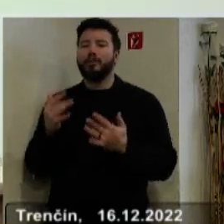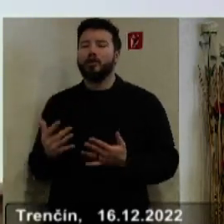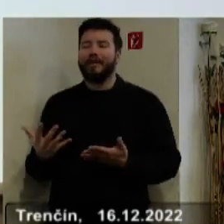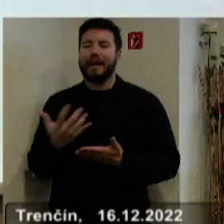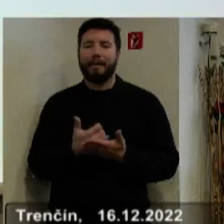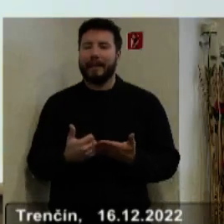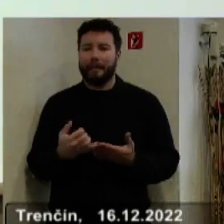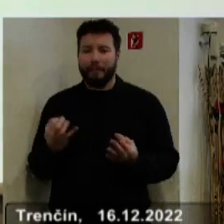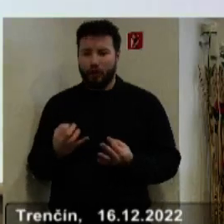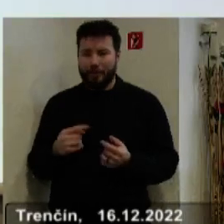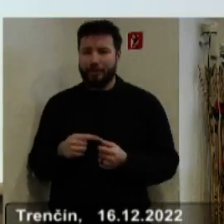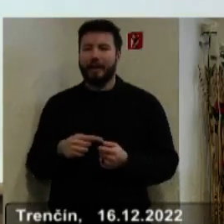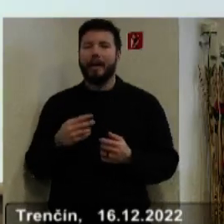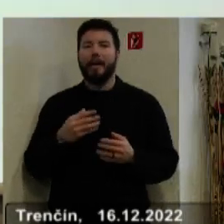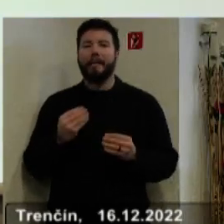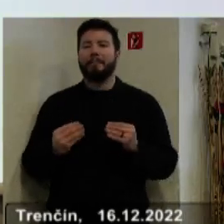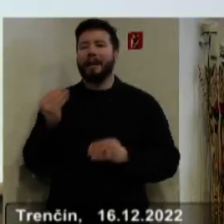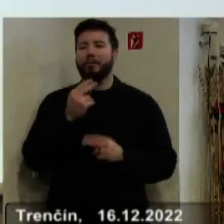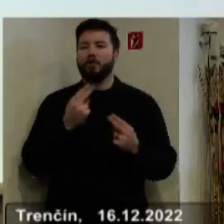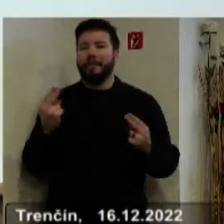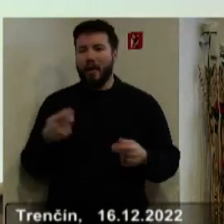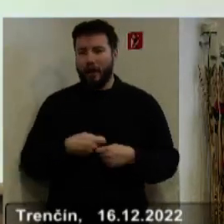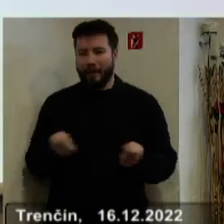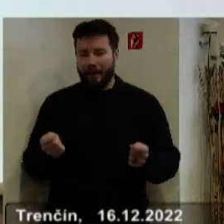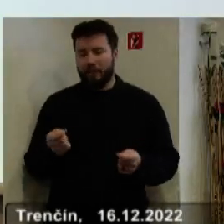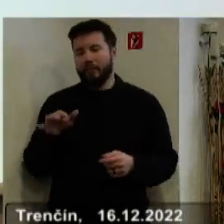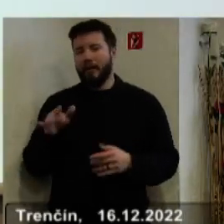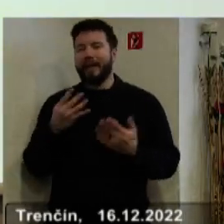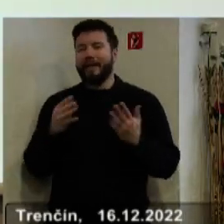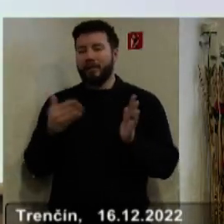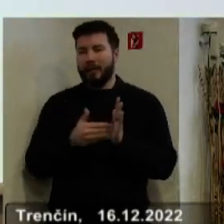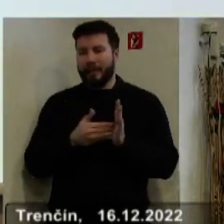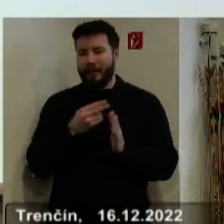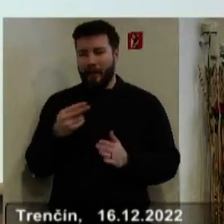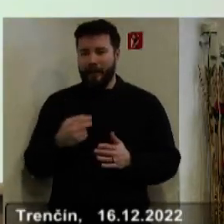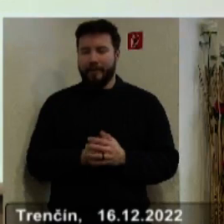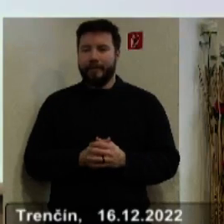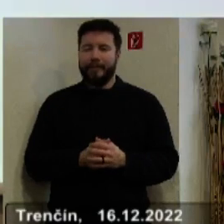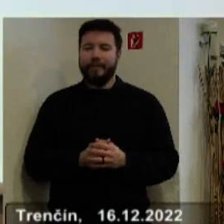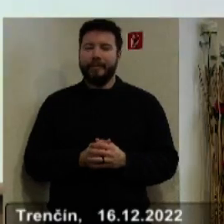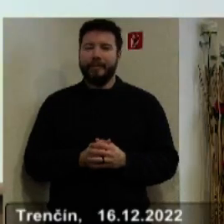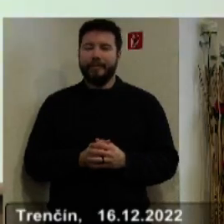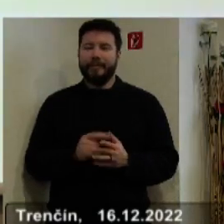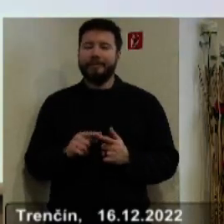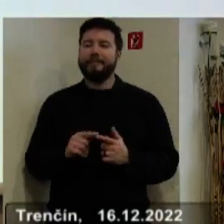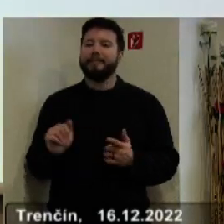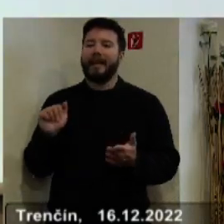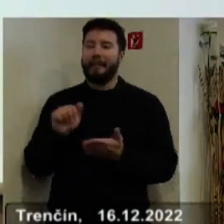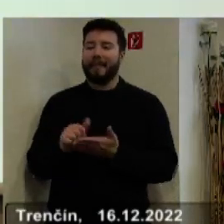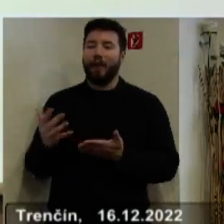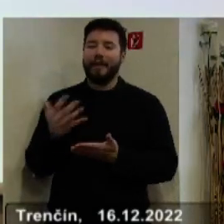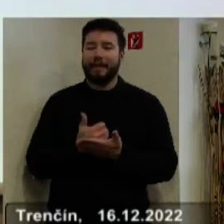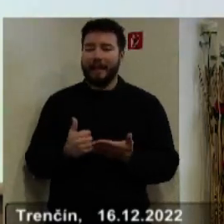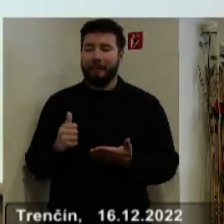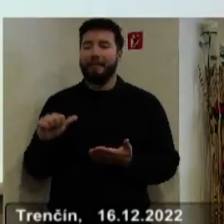odpredaj prebytočného majetku vo výške 900 tisíc eur. A plnenie kapitálových príjmov Trenčanského